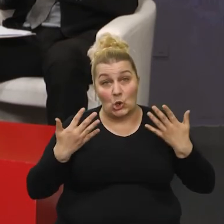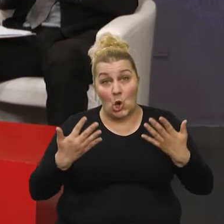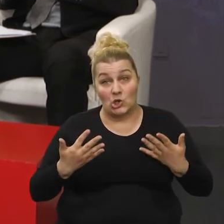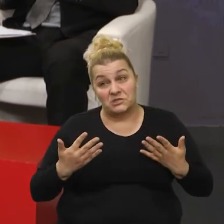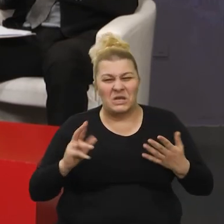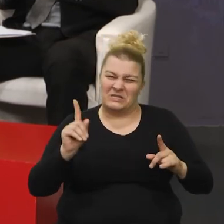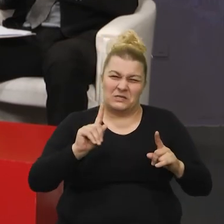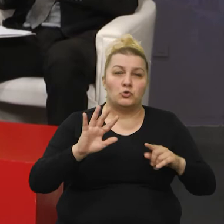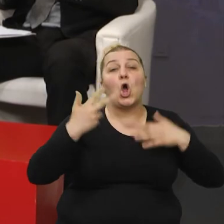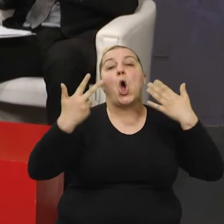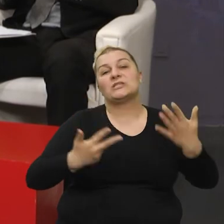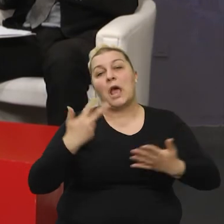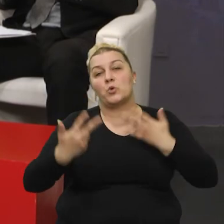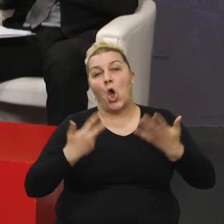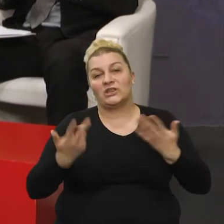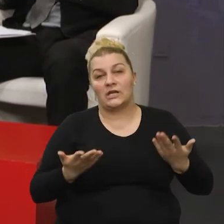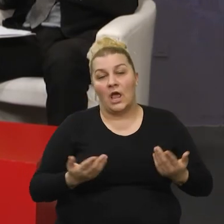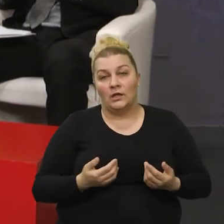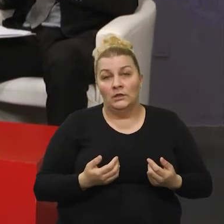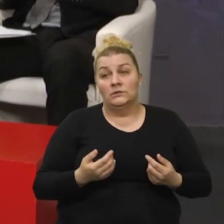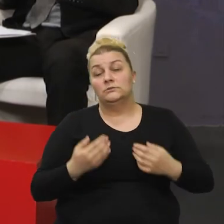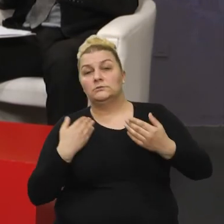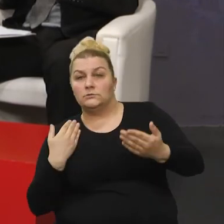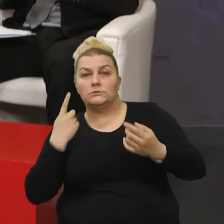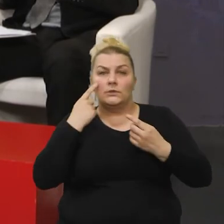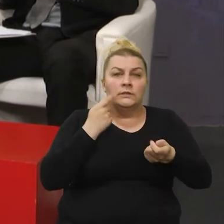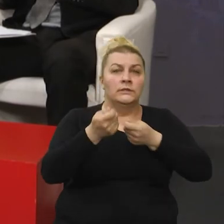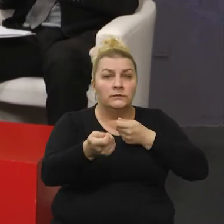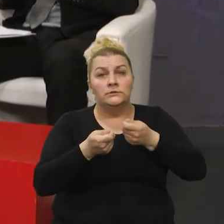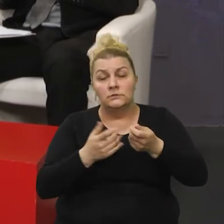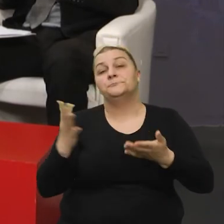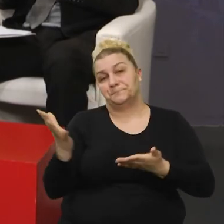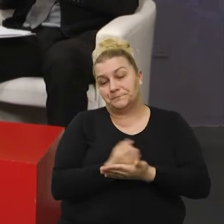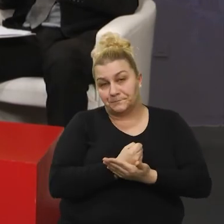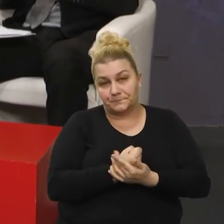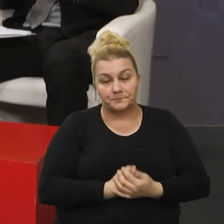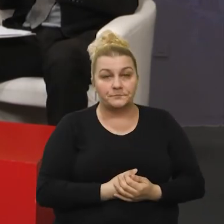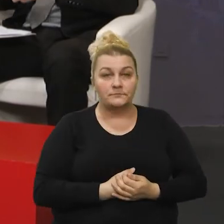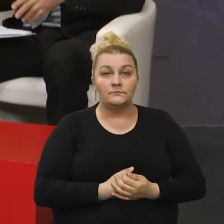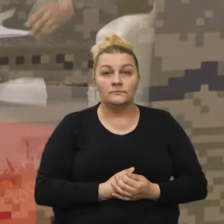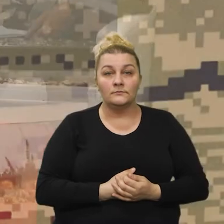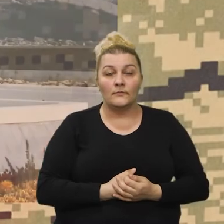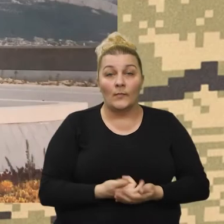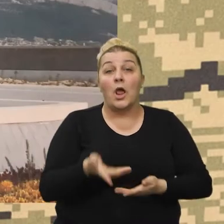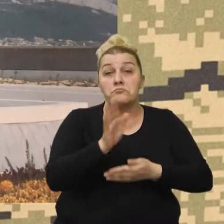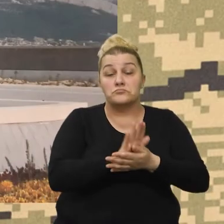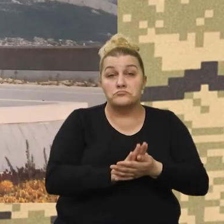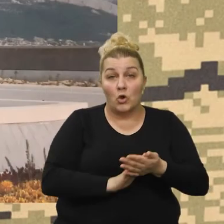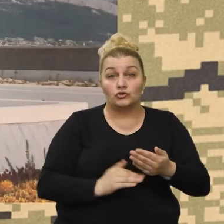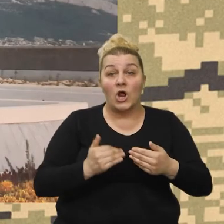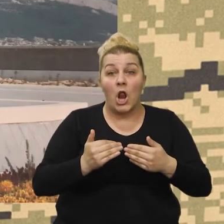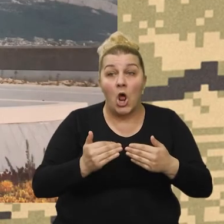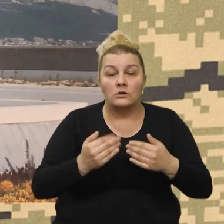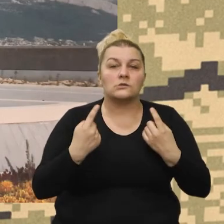osam godina sigurno trajalo. Povuci potegni? Povuci potegni. i jednom, to je krenulo i